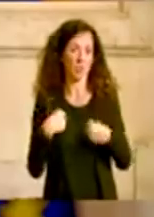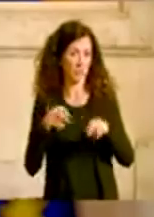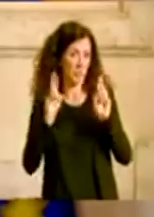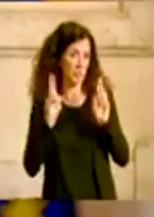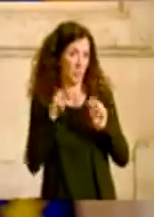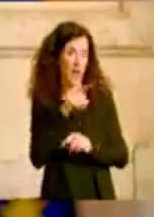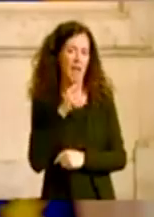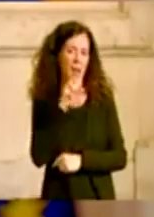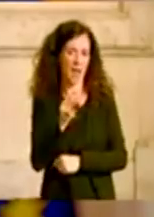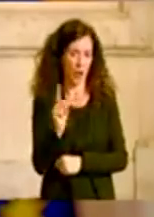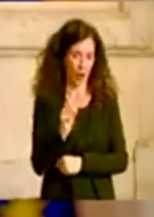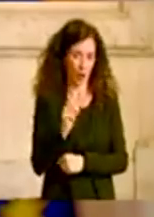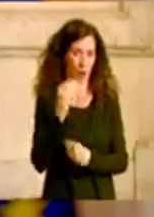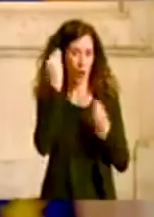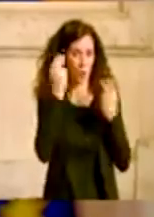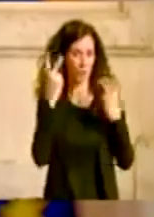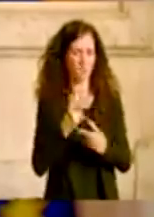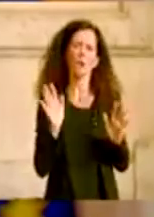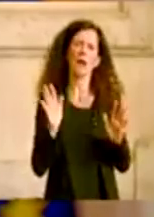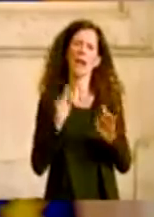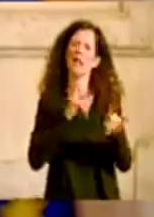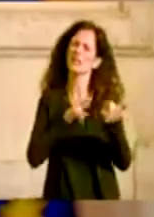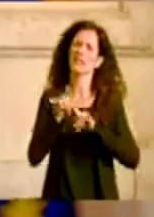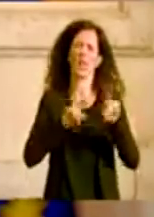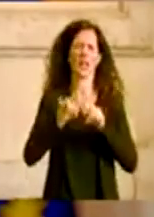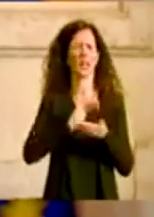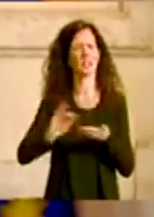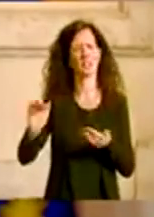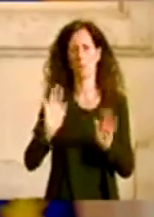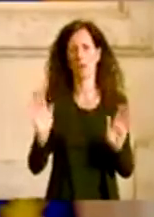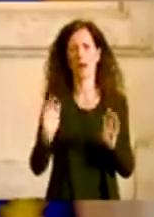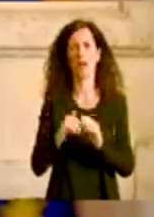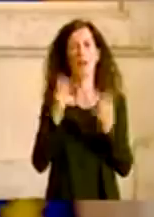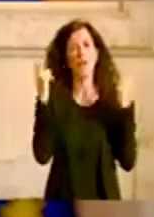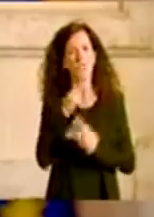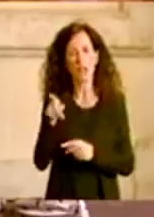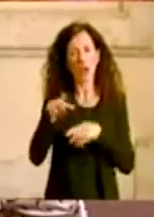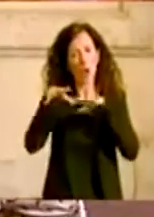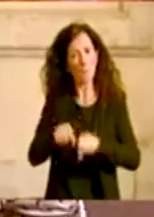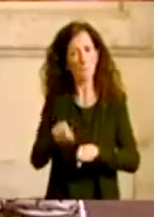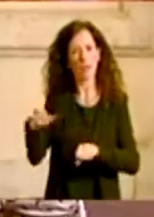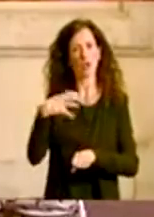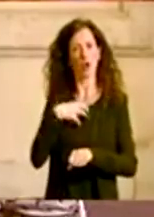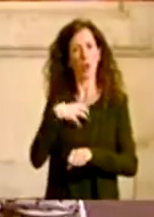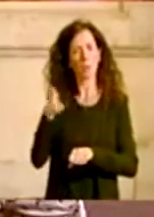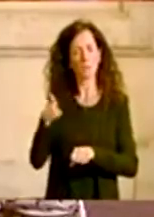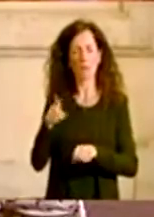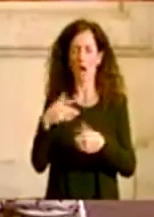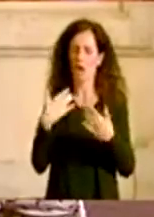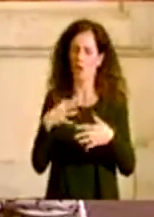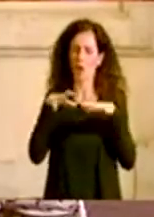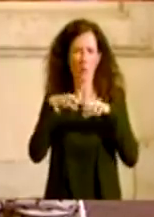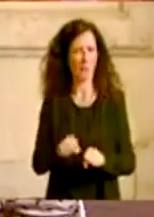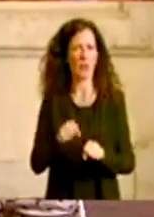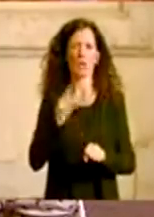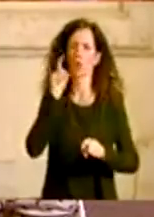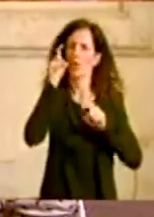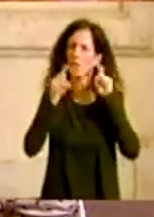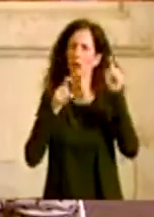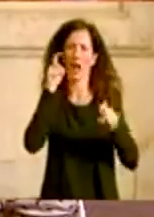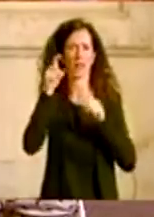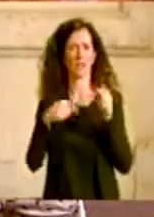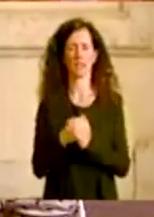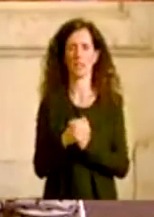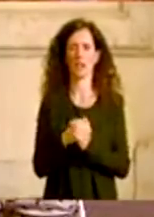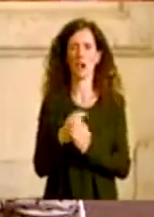Però, scherzi a parte, è stato un impegno faticoso. Non sottovaluterei assolutamente la